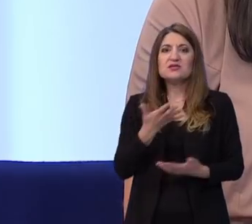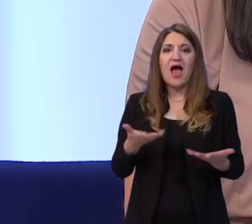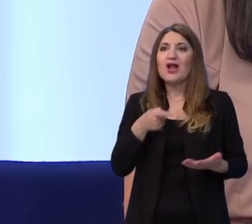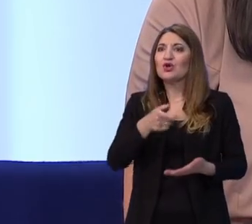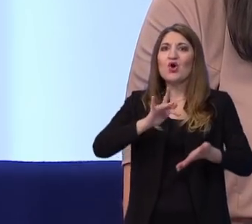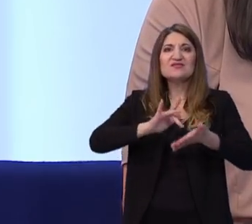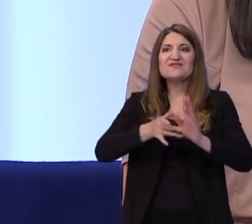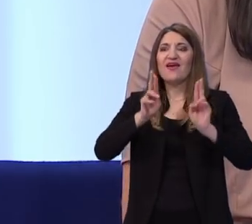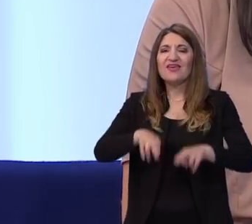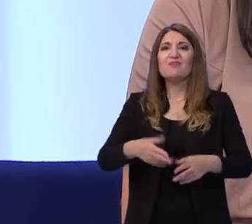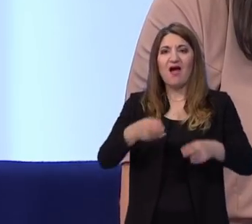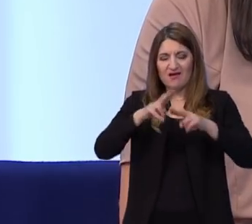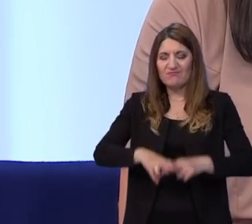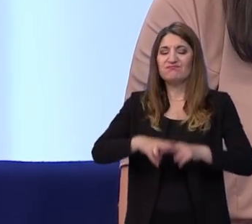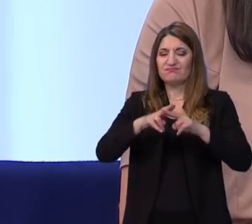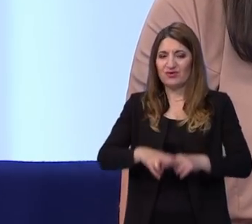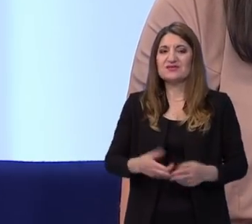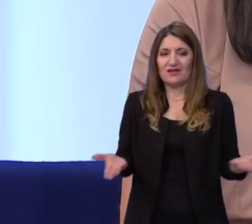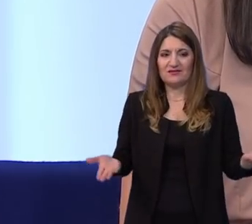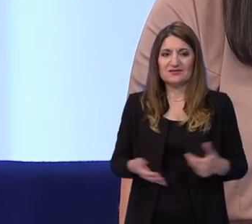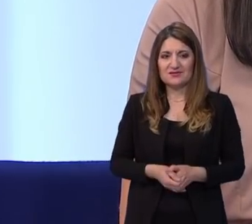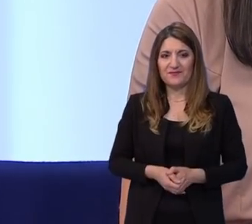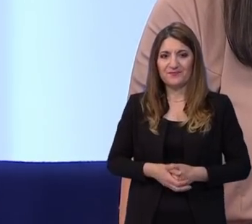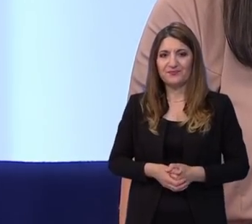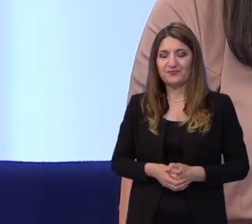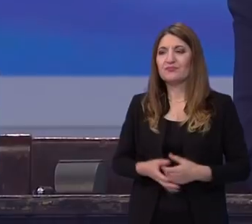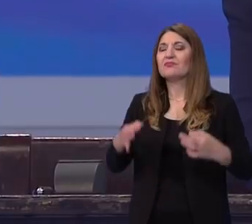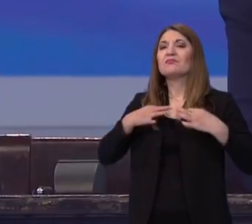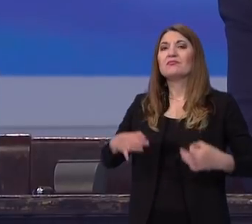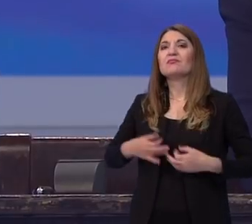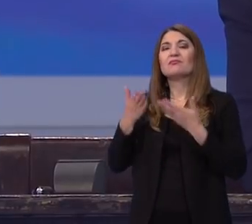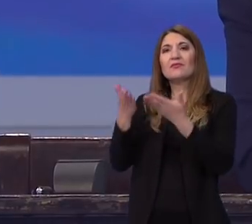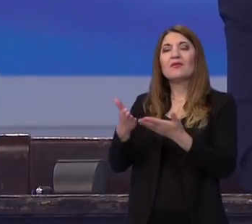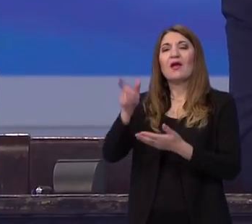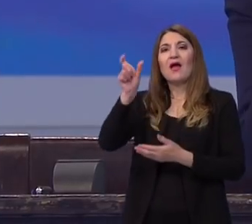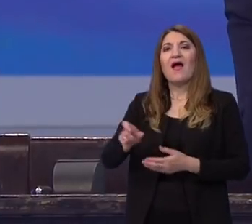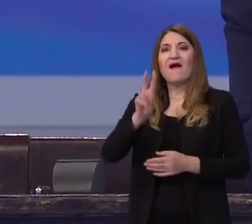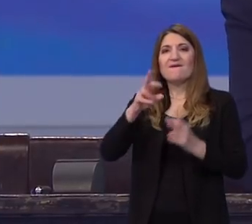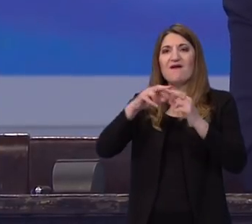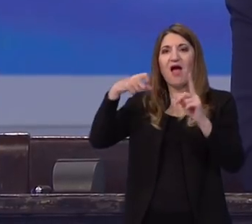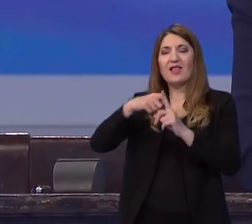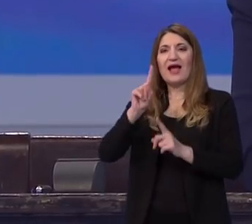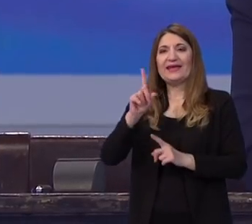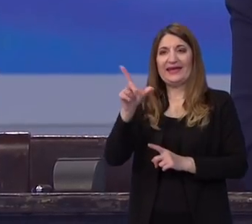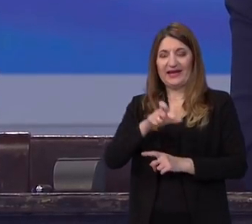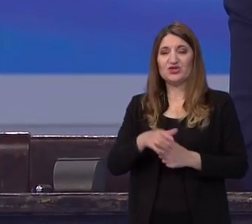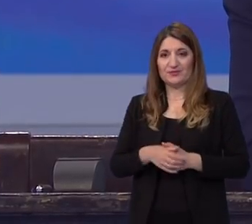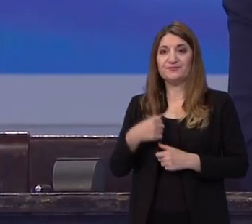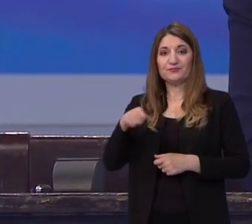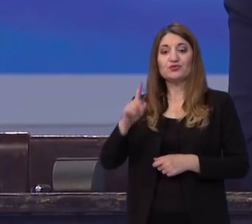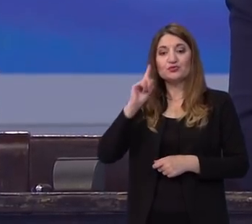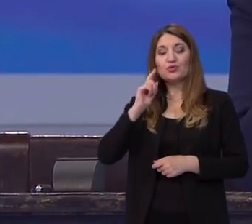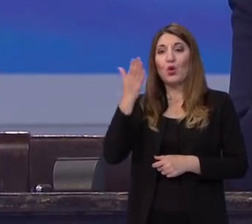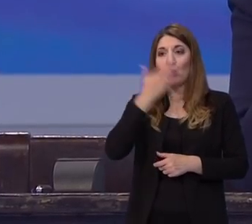ima velike veze i sve to ima velikog utjecaja. Profesorica Valja Kilić, čuli smo i